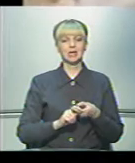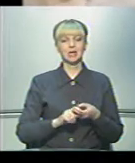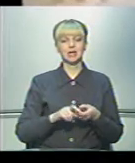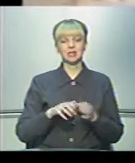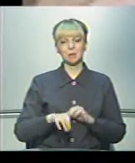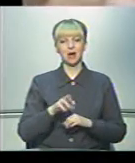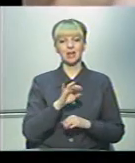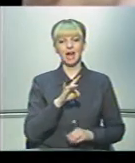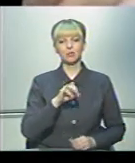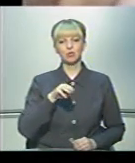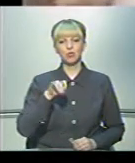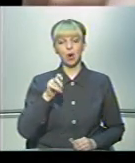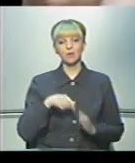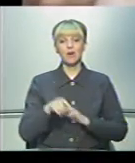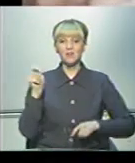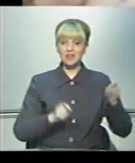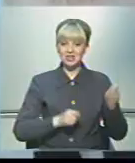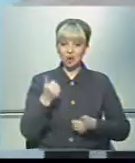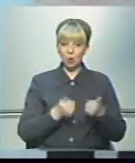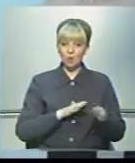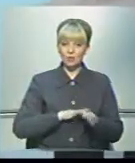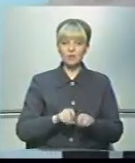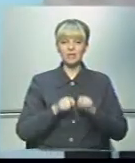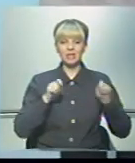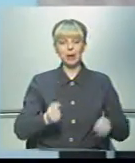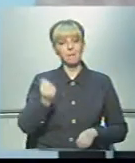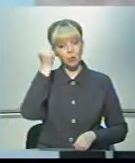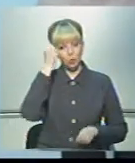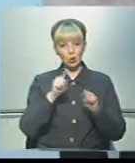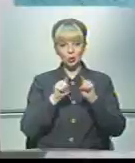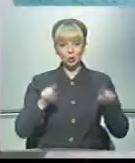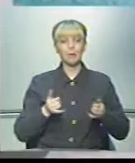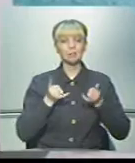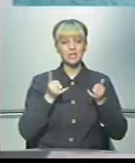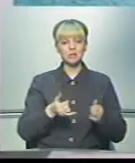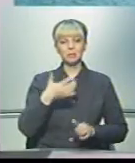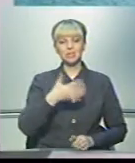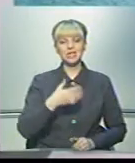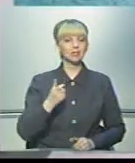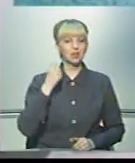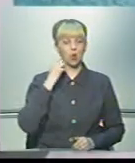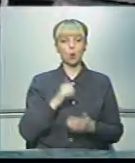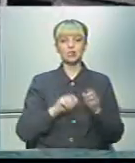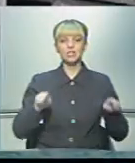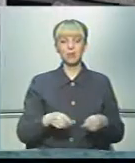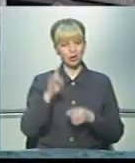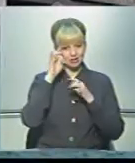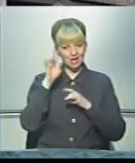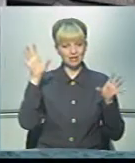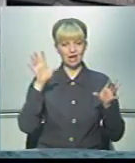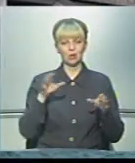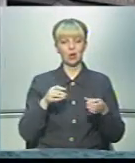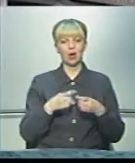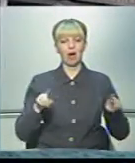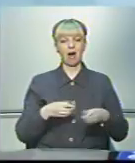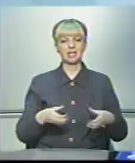'ям Назарія Єремчука. У рамках фестивалю конкурсу відбулось відкриття меморіальної дошки, присвячені 50-річчю від створення легендарного ансамблю.